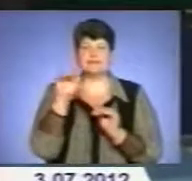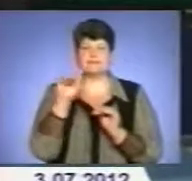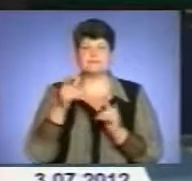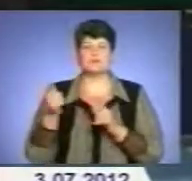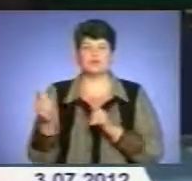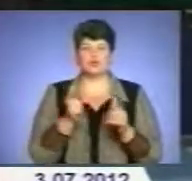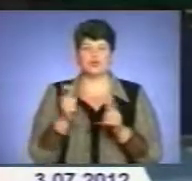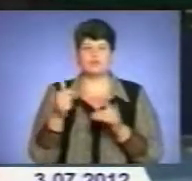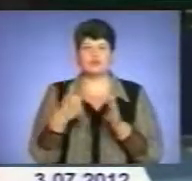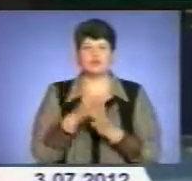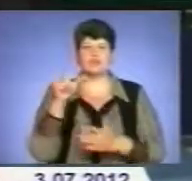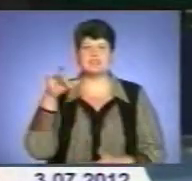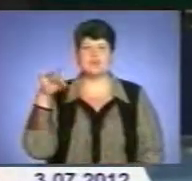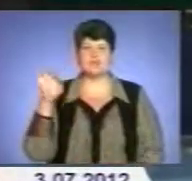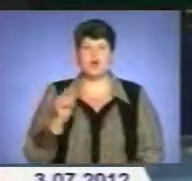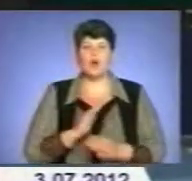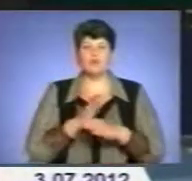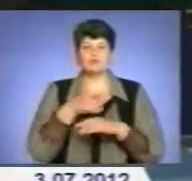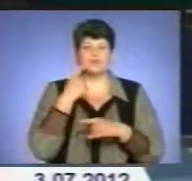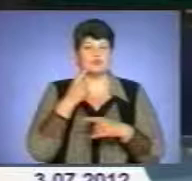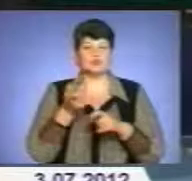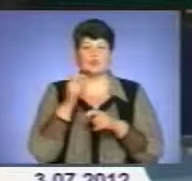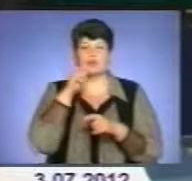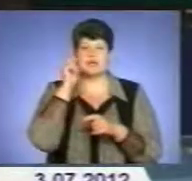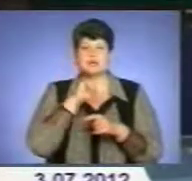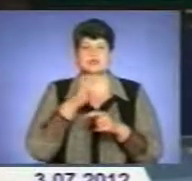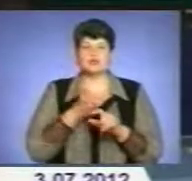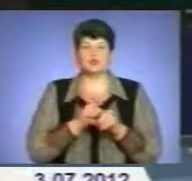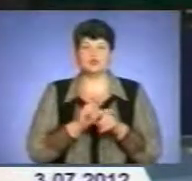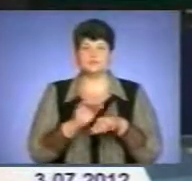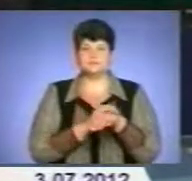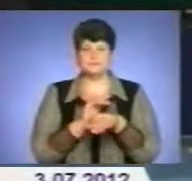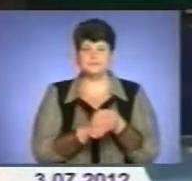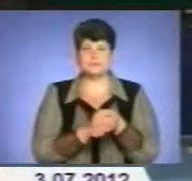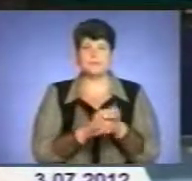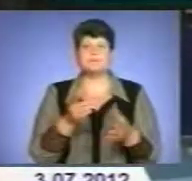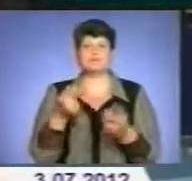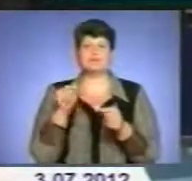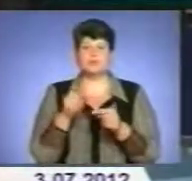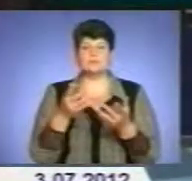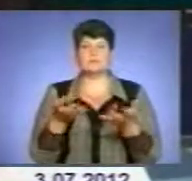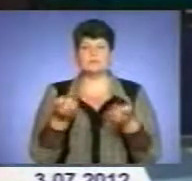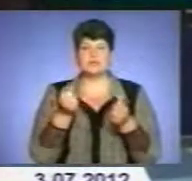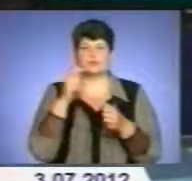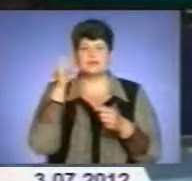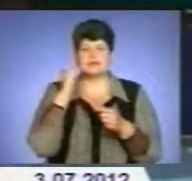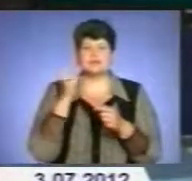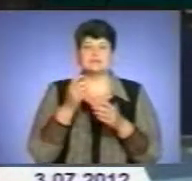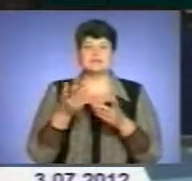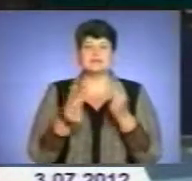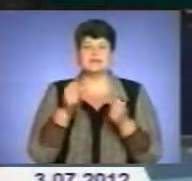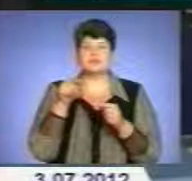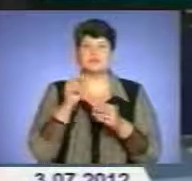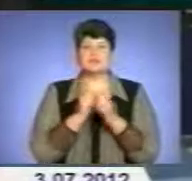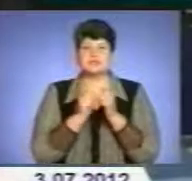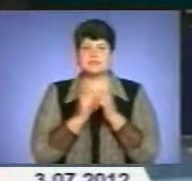дивуються привітності українців. Найбільшу роль у такому позитивному сприйнятті України зіграли ті, хто найчастіше спілкувалися